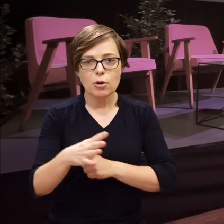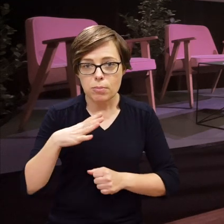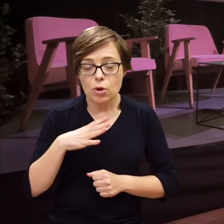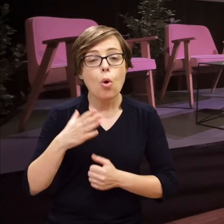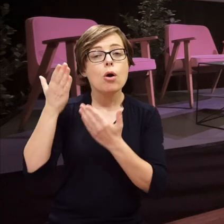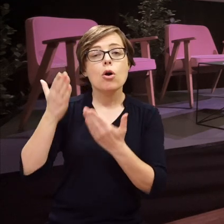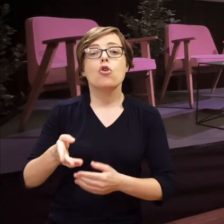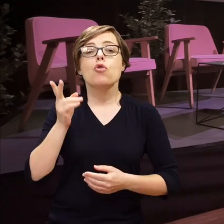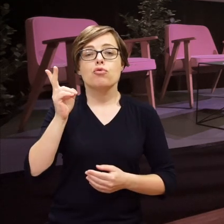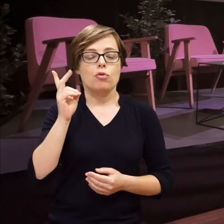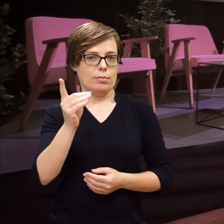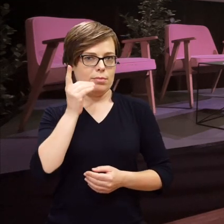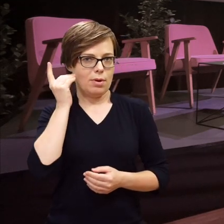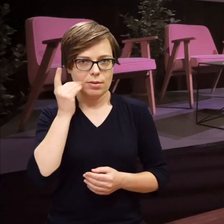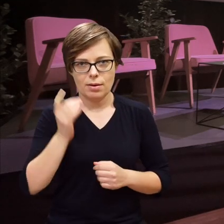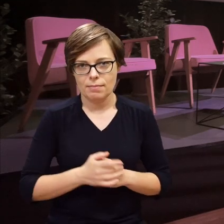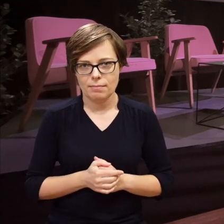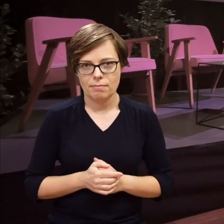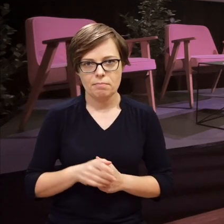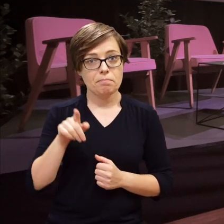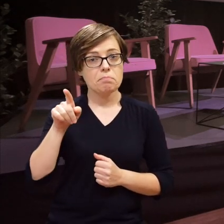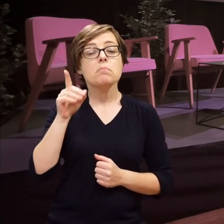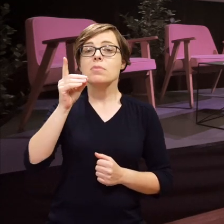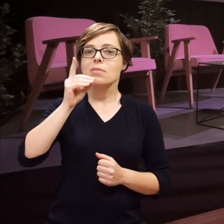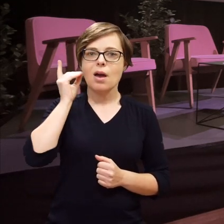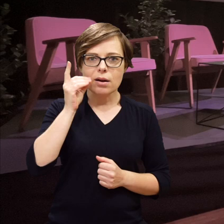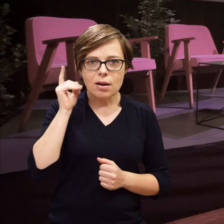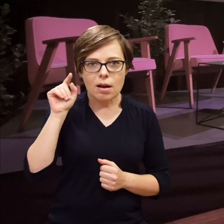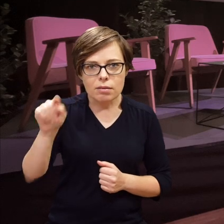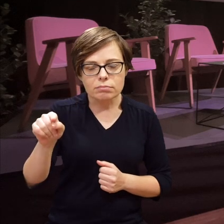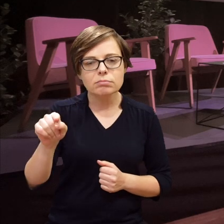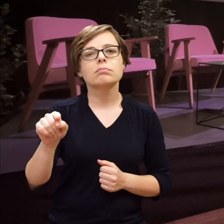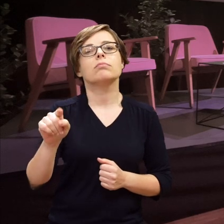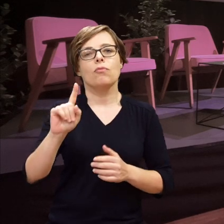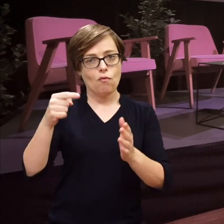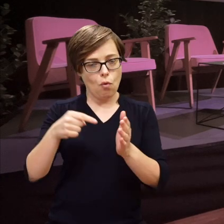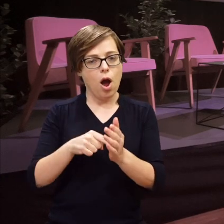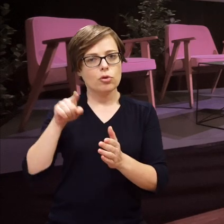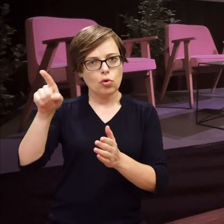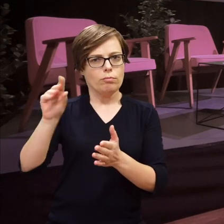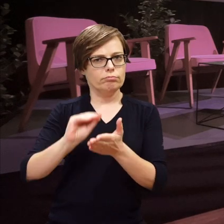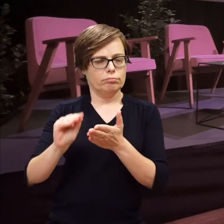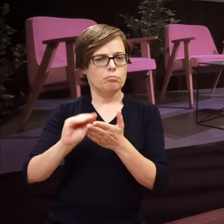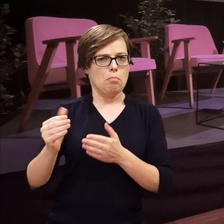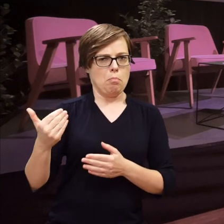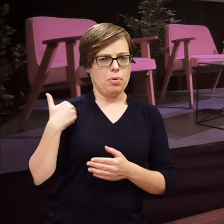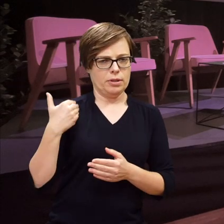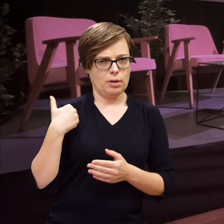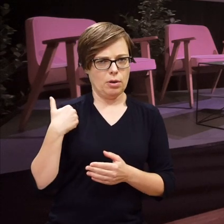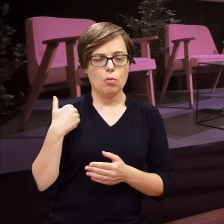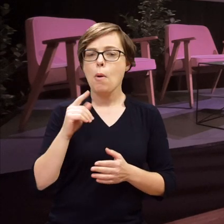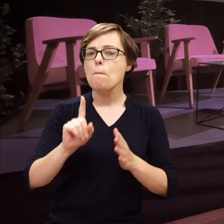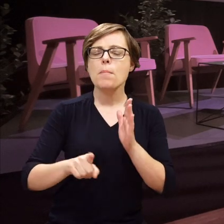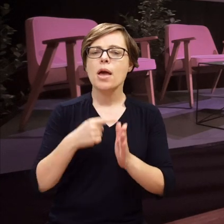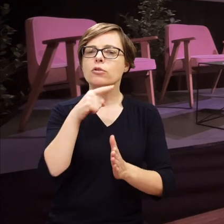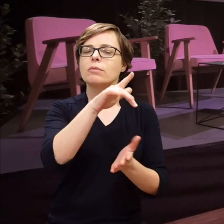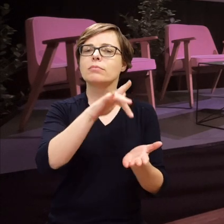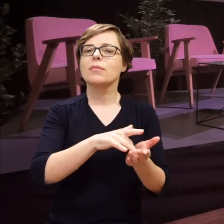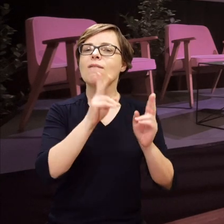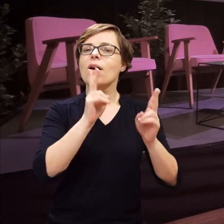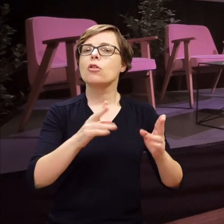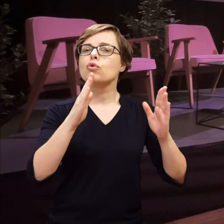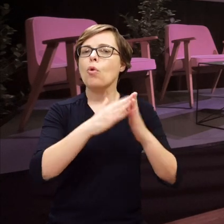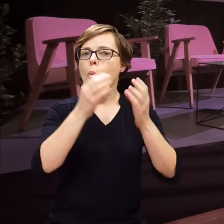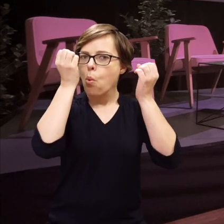jest Daniel Kotowski. I Daniel Kotowski, który właśnie do nas napisał, jak pierwszy raz w faktycznym Domu